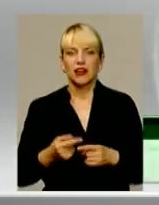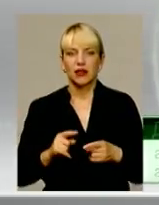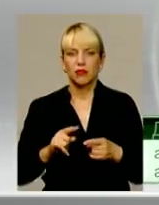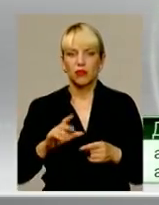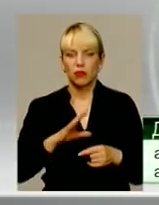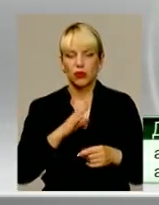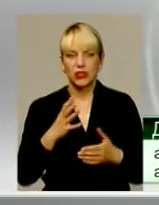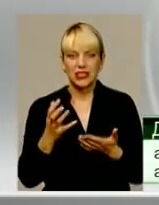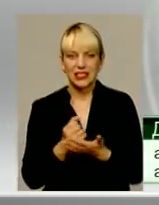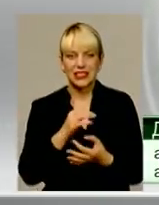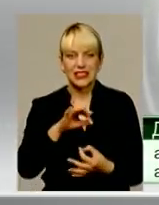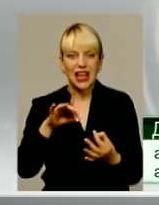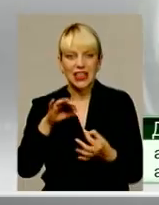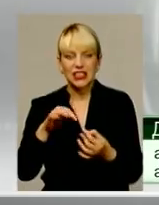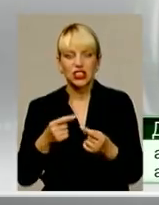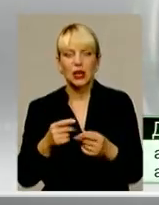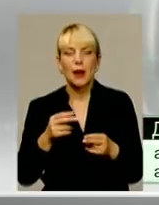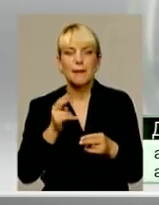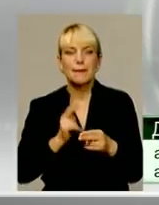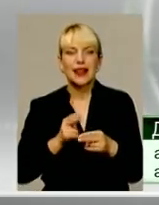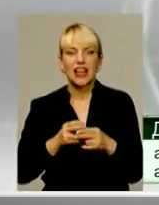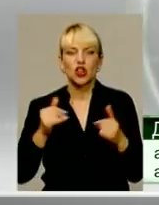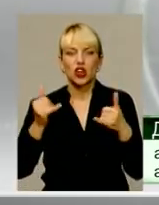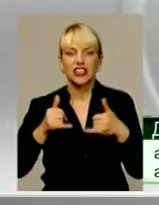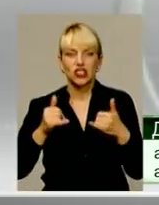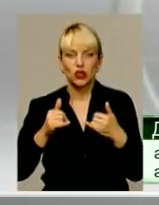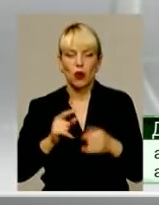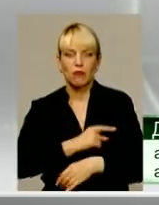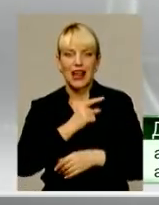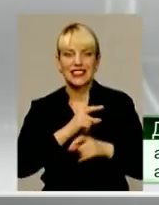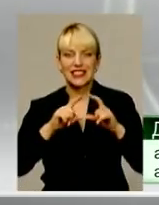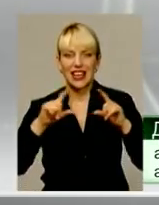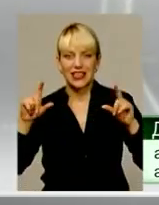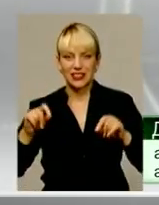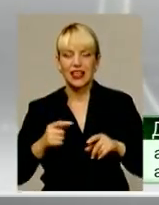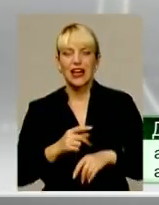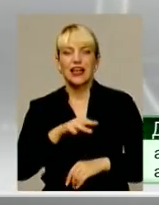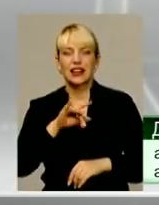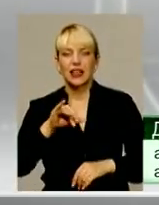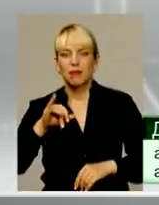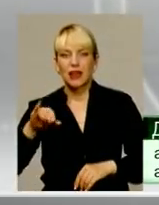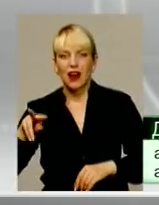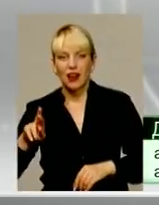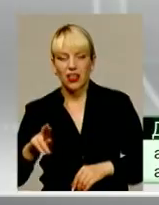давній, скажімо, металуологічної майстерні, скажімо, трипільського часу.